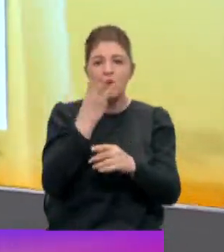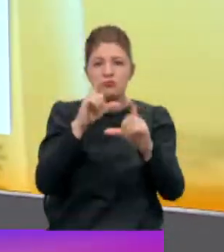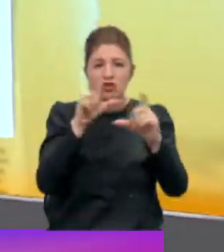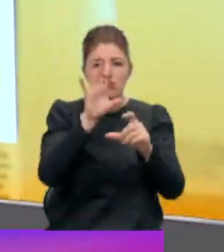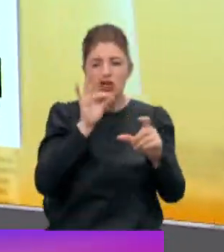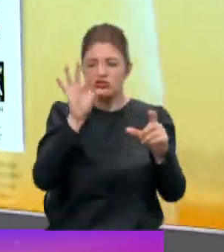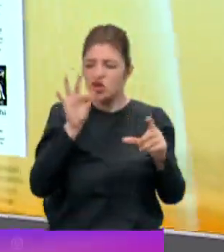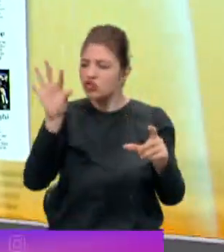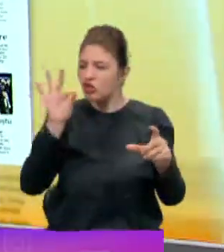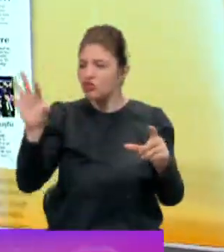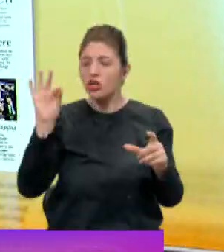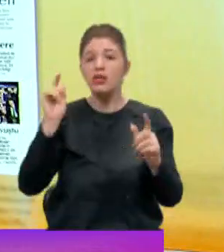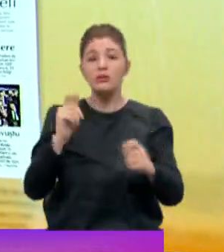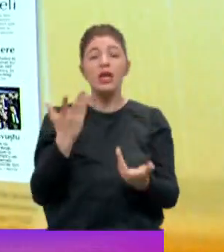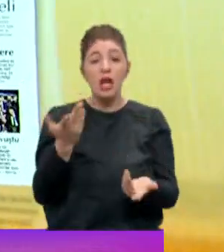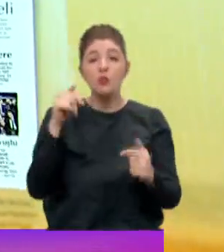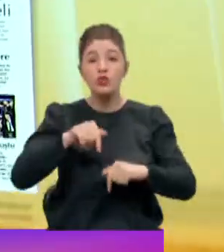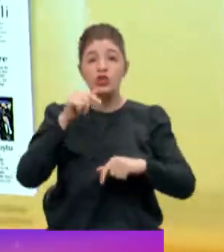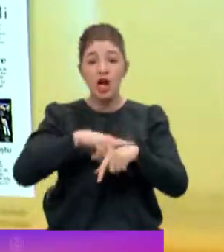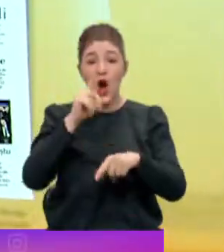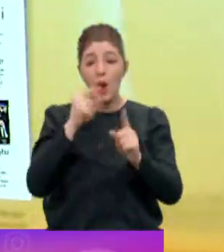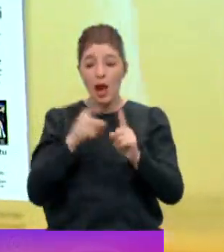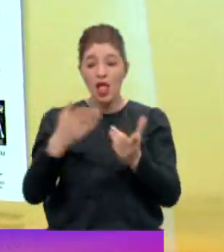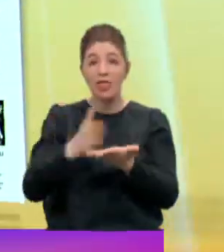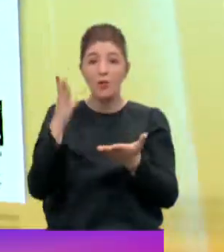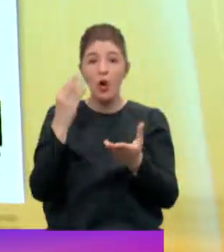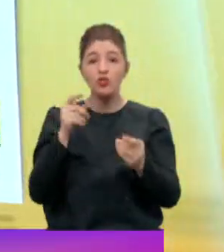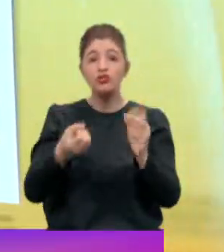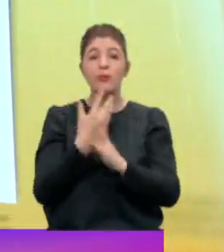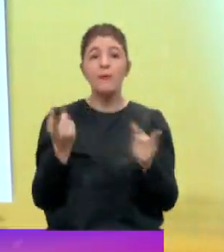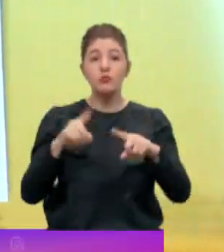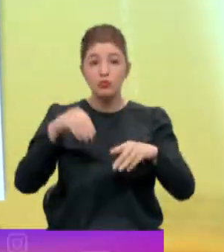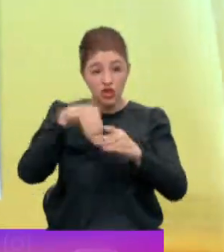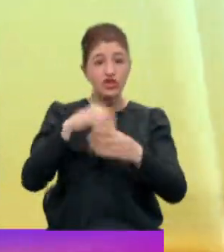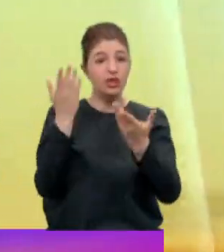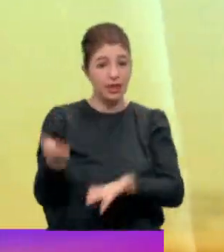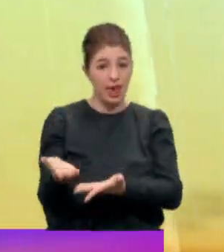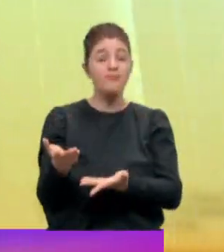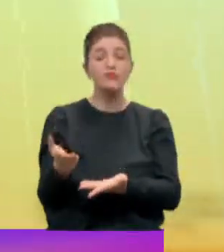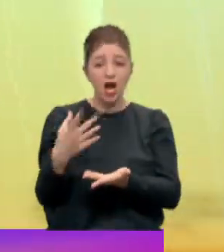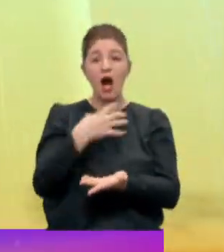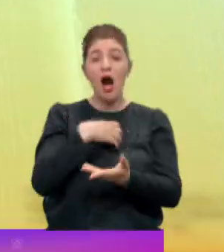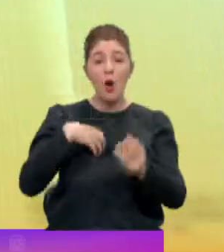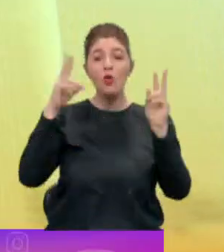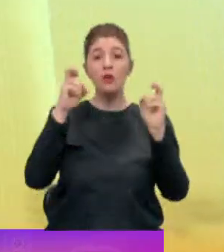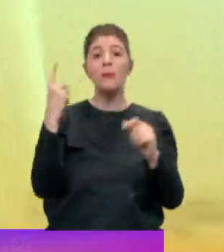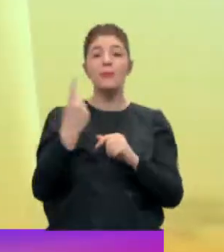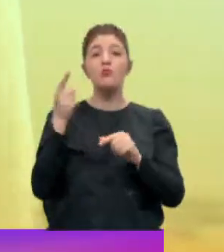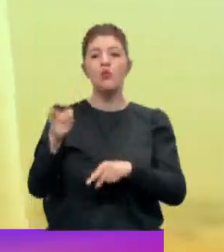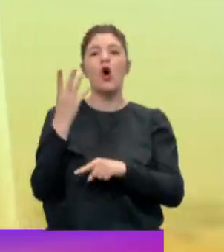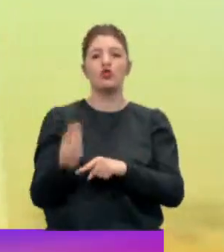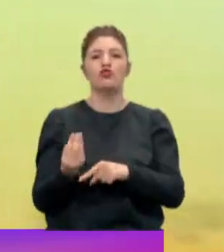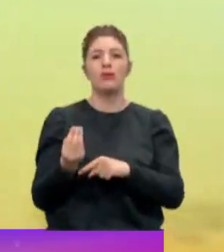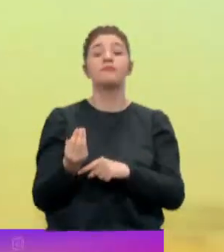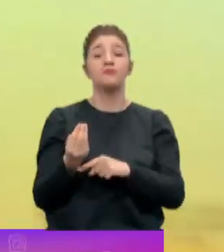manşeti seçtiler. Bugün 11'e kadar devam edecek bu sabah buluşmamız içerisinde ana gündem maddelerimizden birisi bu